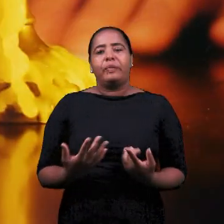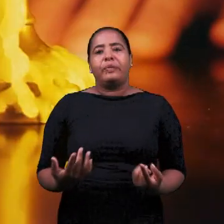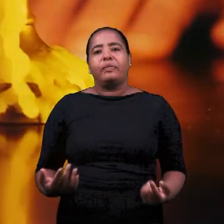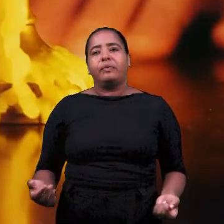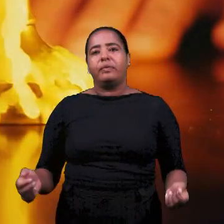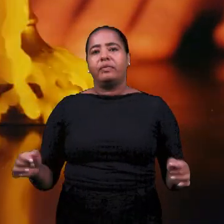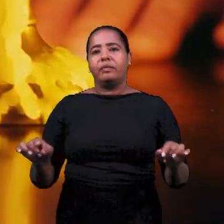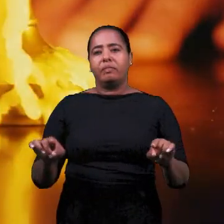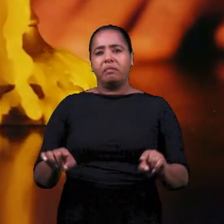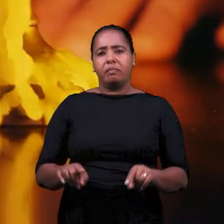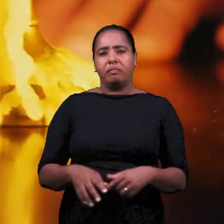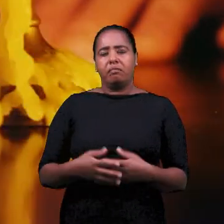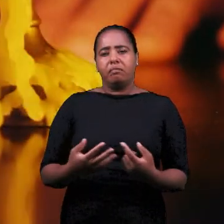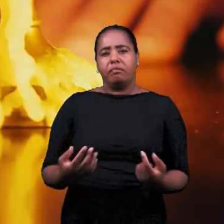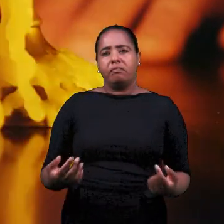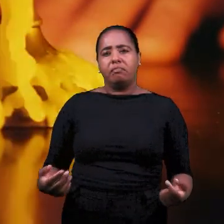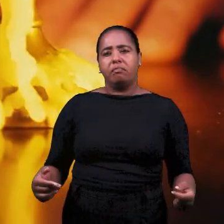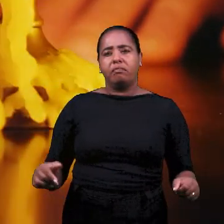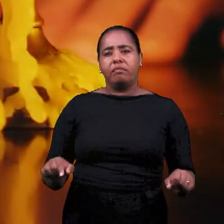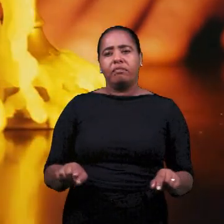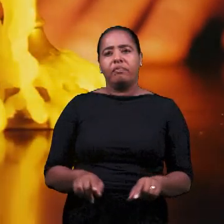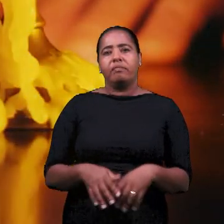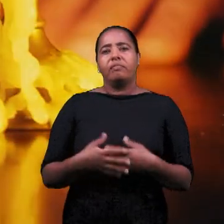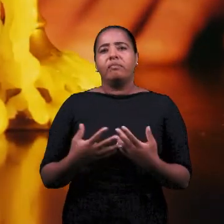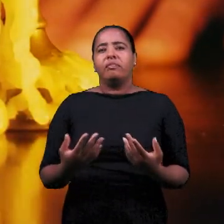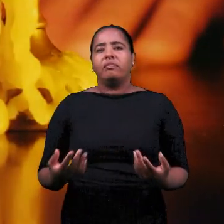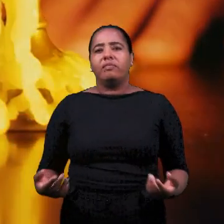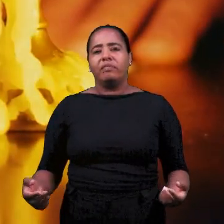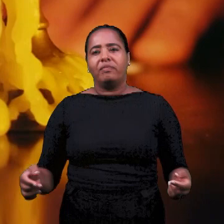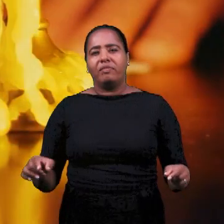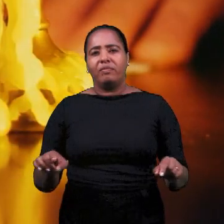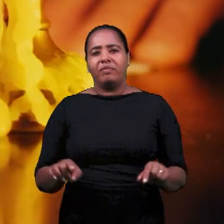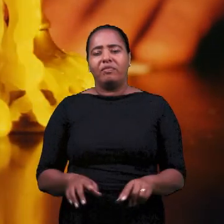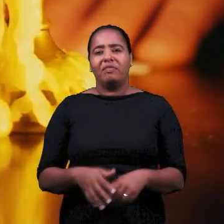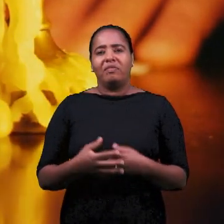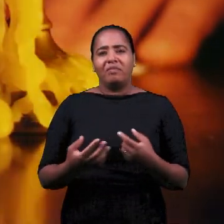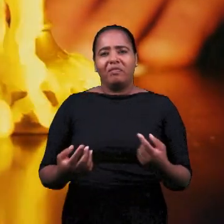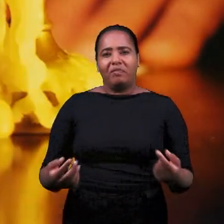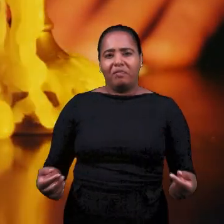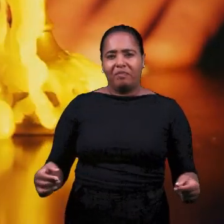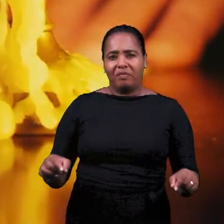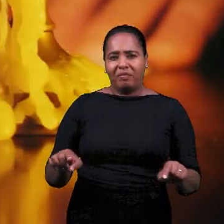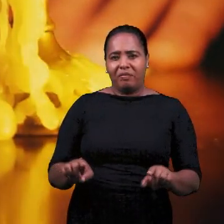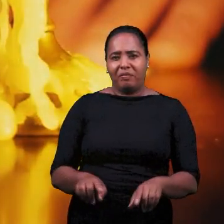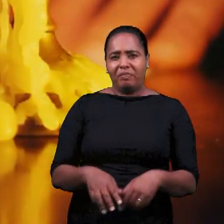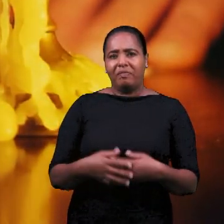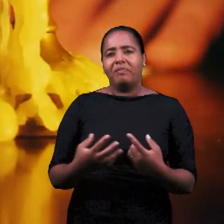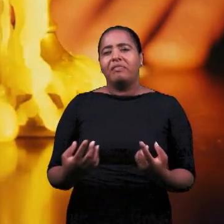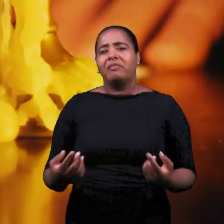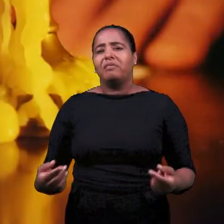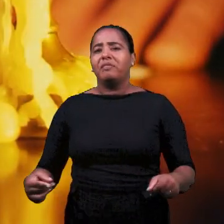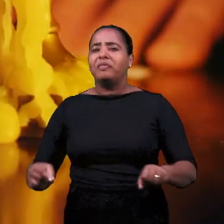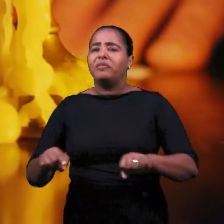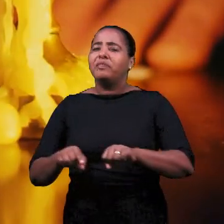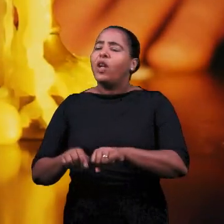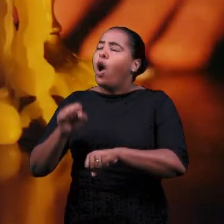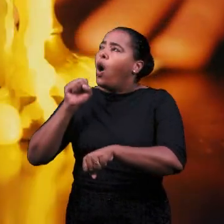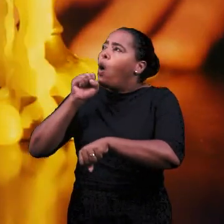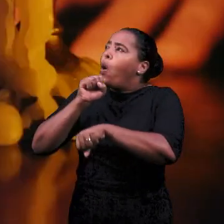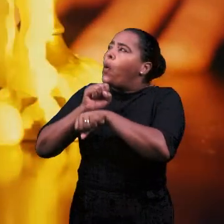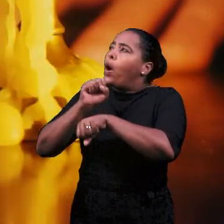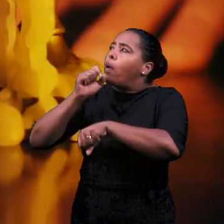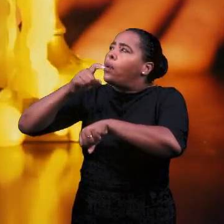Иисус живет Что еще ожидать нам Иисус нас